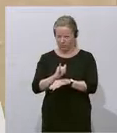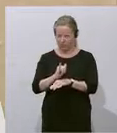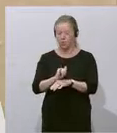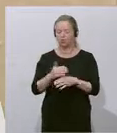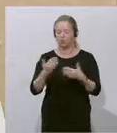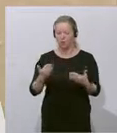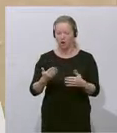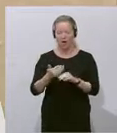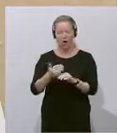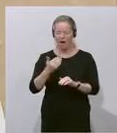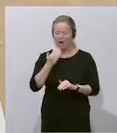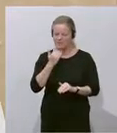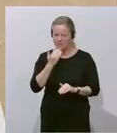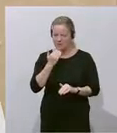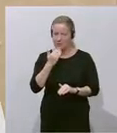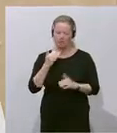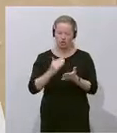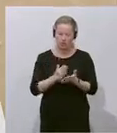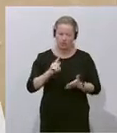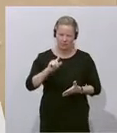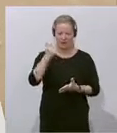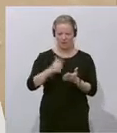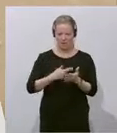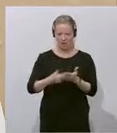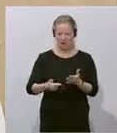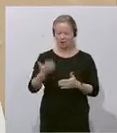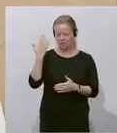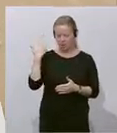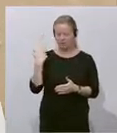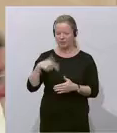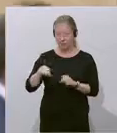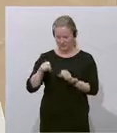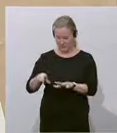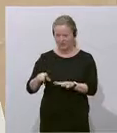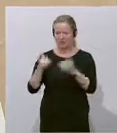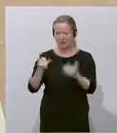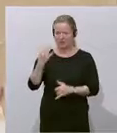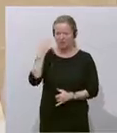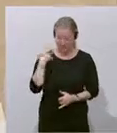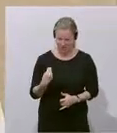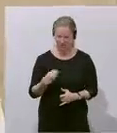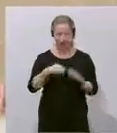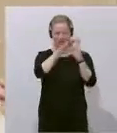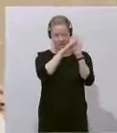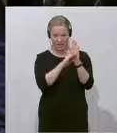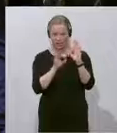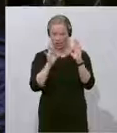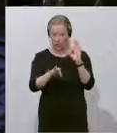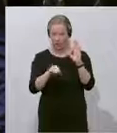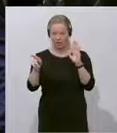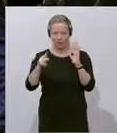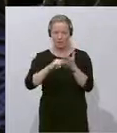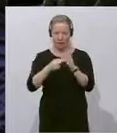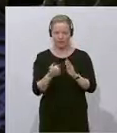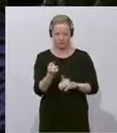vorsätzlich zum zweiten Mal nach dem Jahr 2017 ein geltendes Gesetz zu brechen. So,